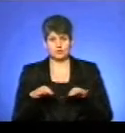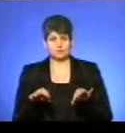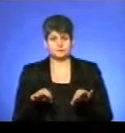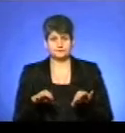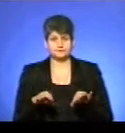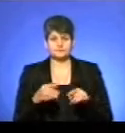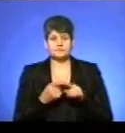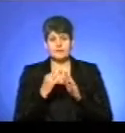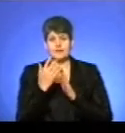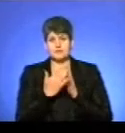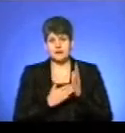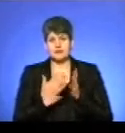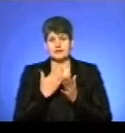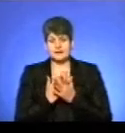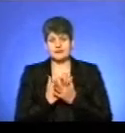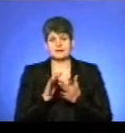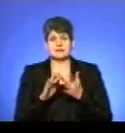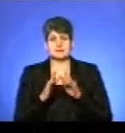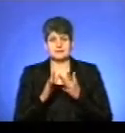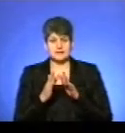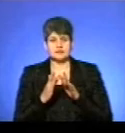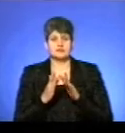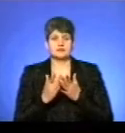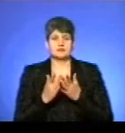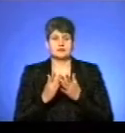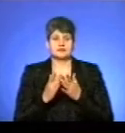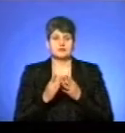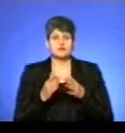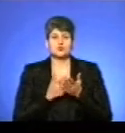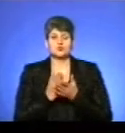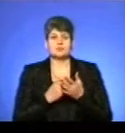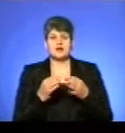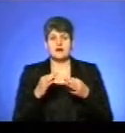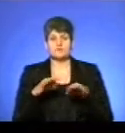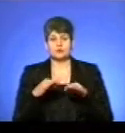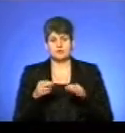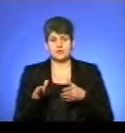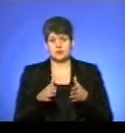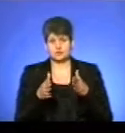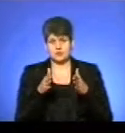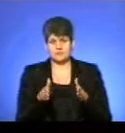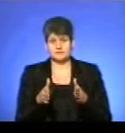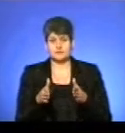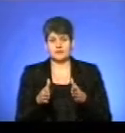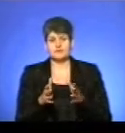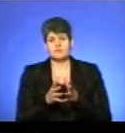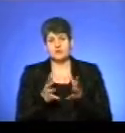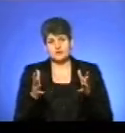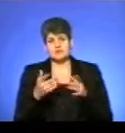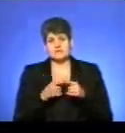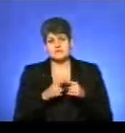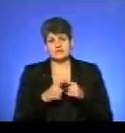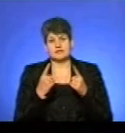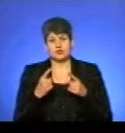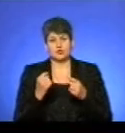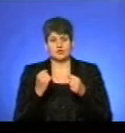Даний перелік є на сайті служби автомобільних доріг. Обмежень руху для любих видів транспорту, в основному великотоннажного, не